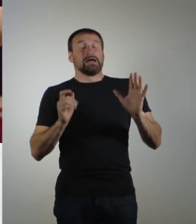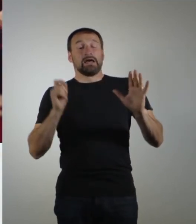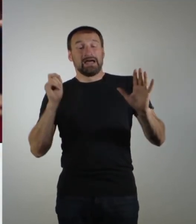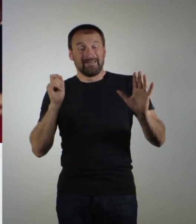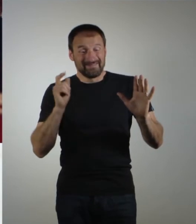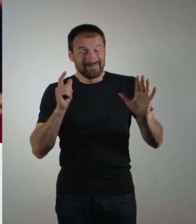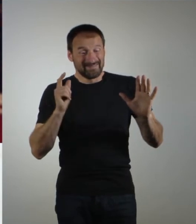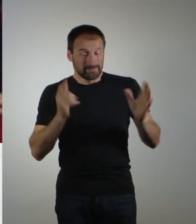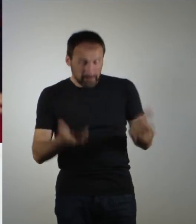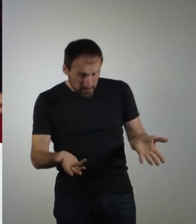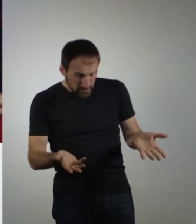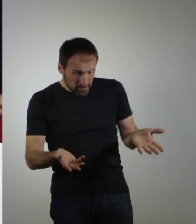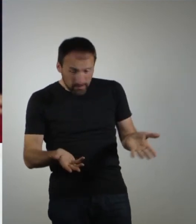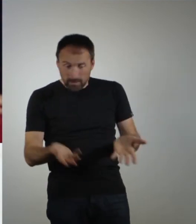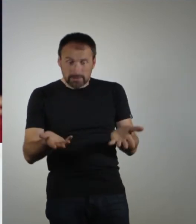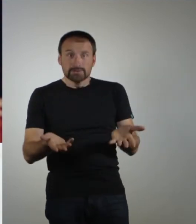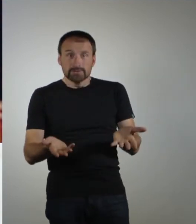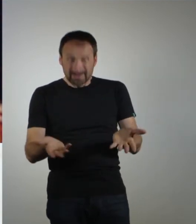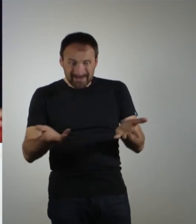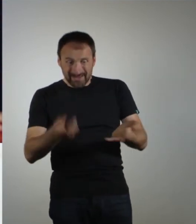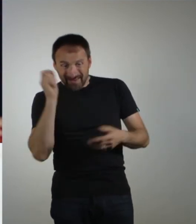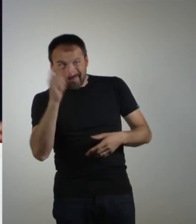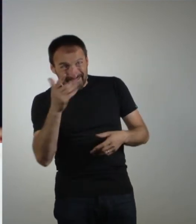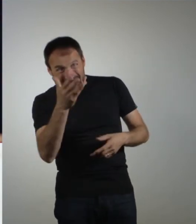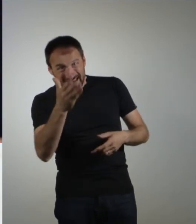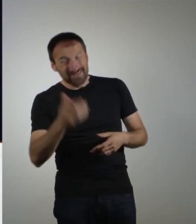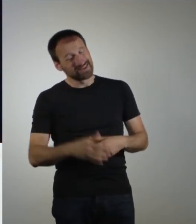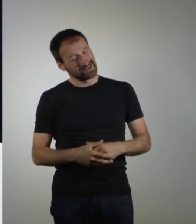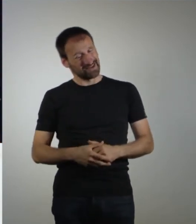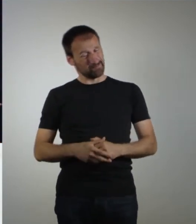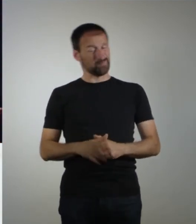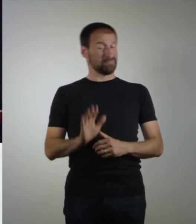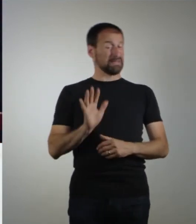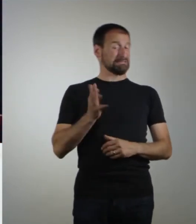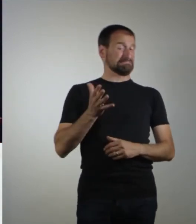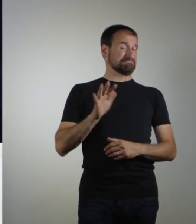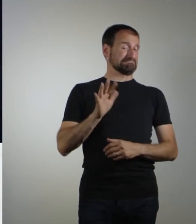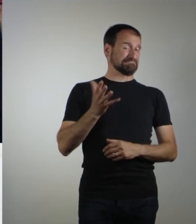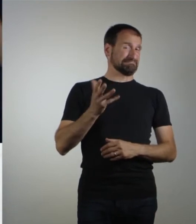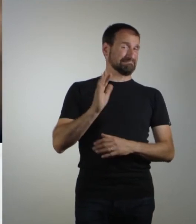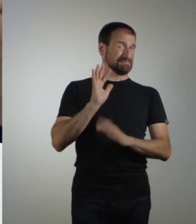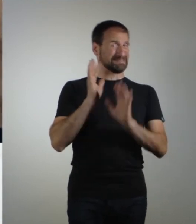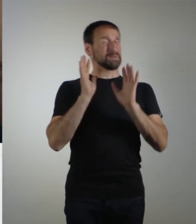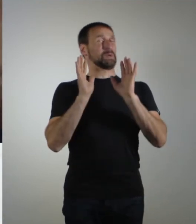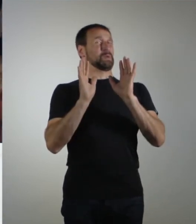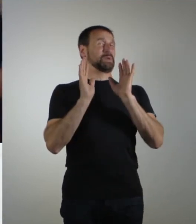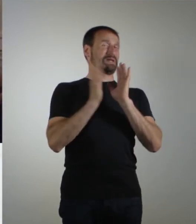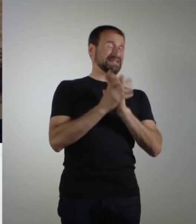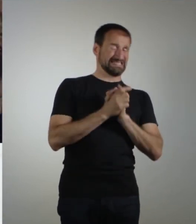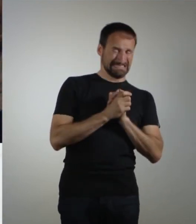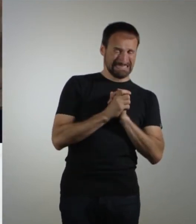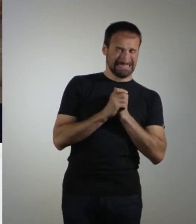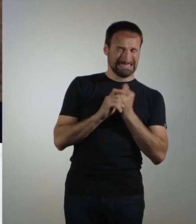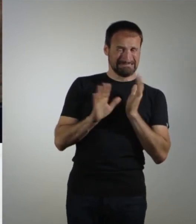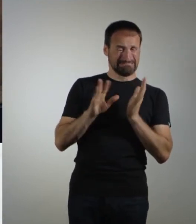Ja. Nee. Ach. Werfen. Ja, ja. Ach. Also. Ui.